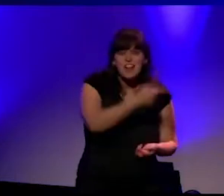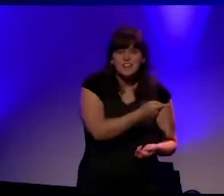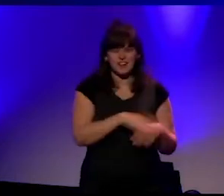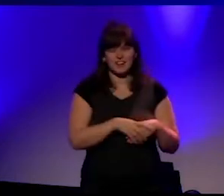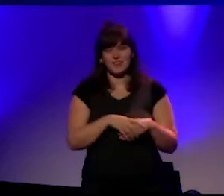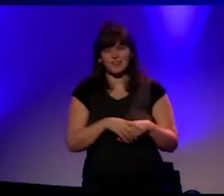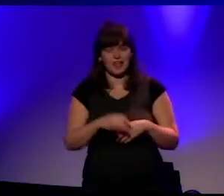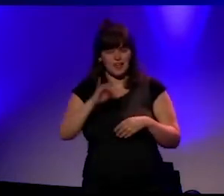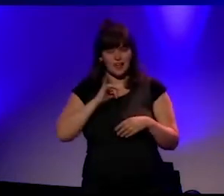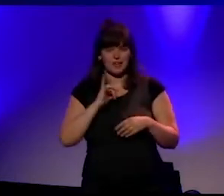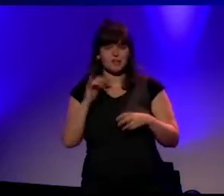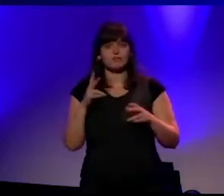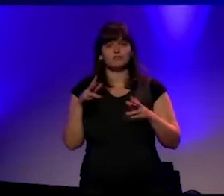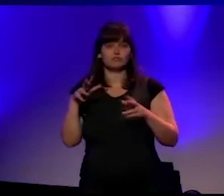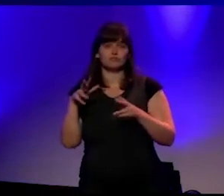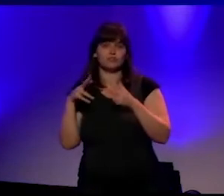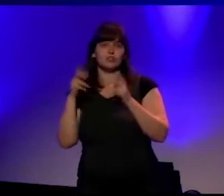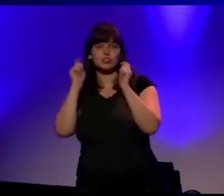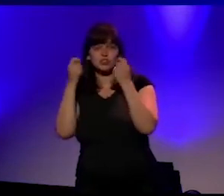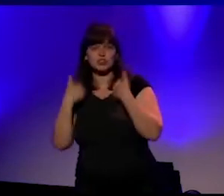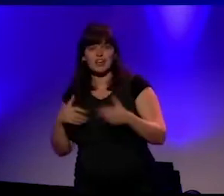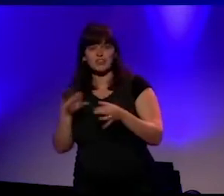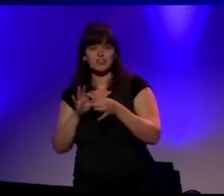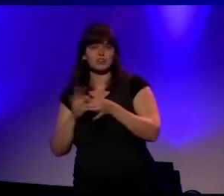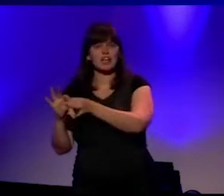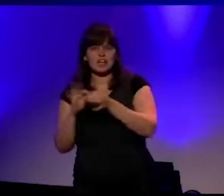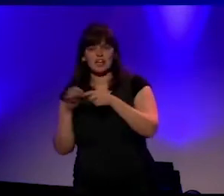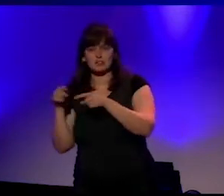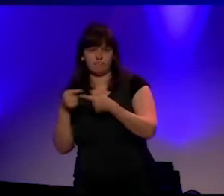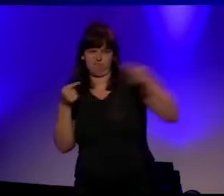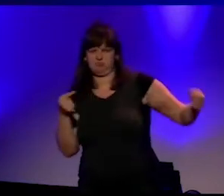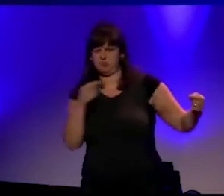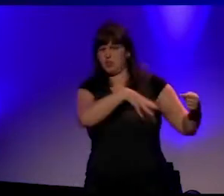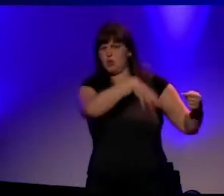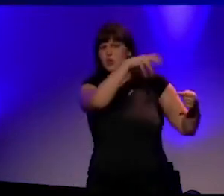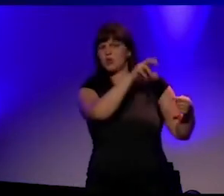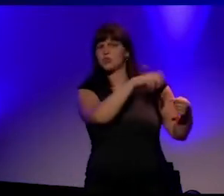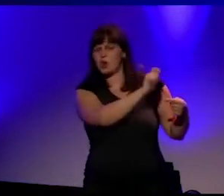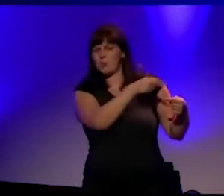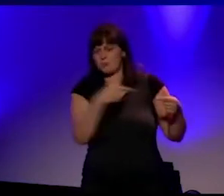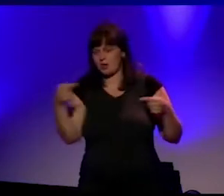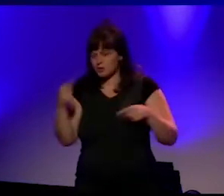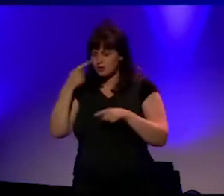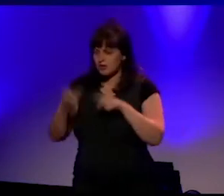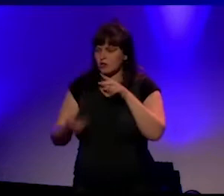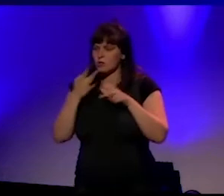wat we nu gezien hebben met Reuzegom, dag in dag uit mee blijven bouwen aan een mooier huis.